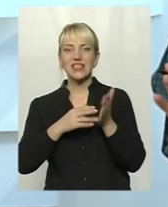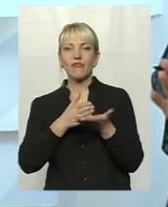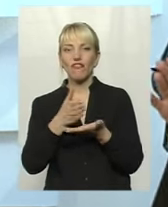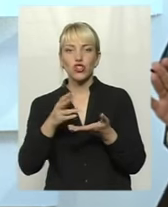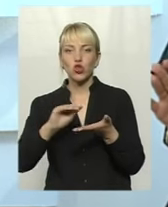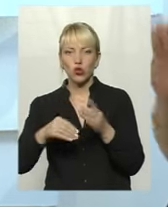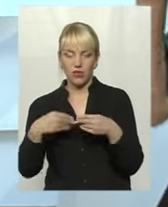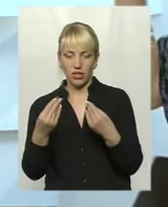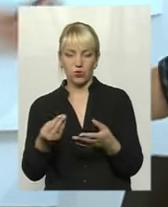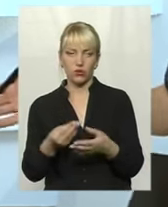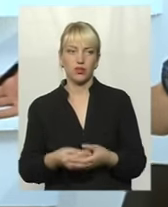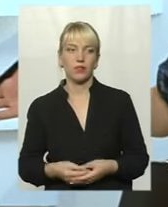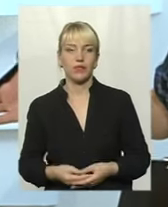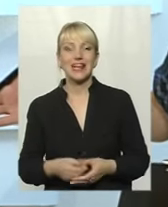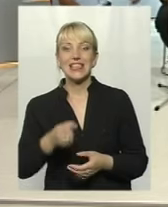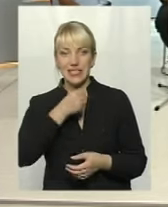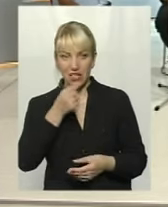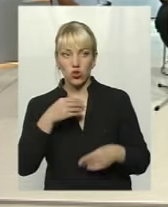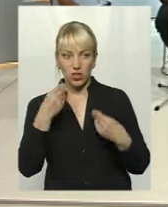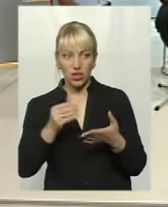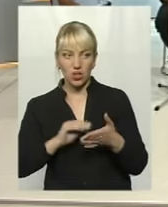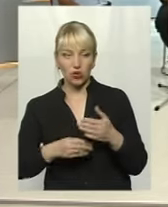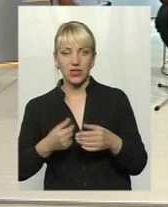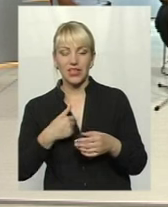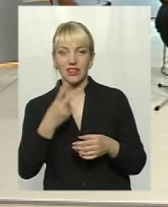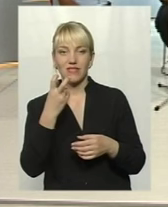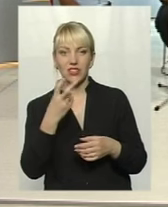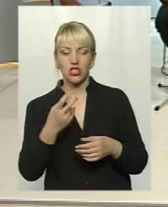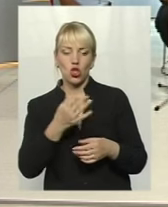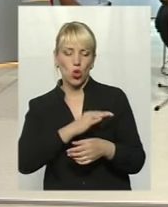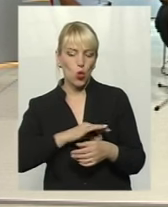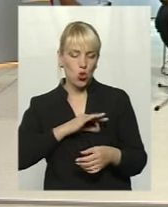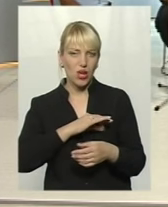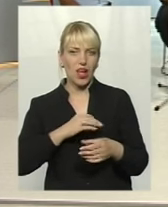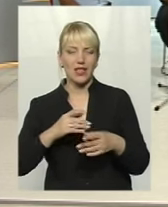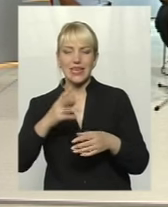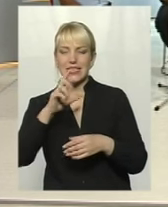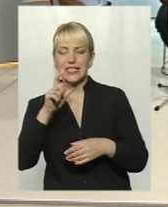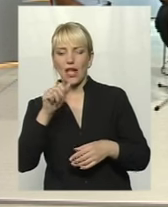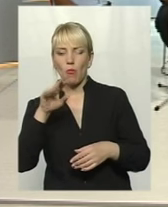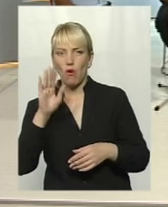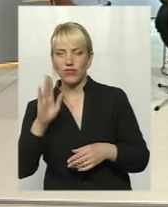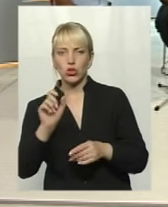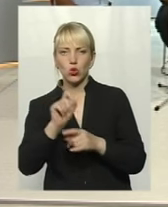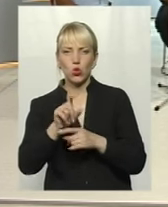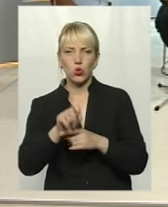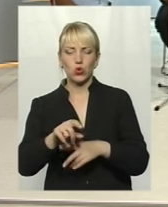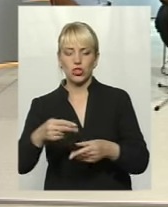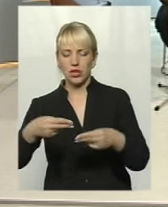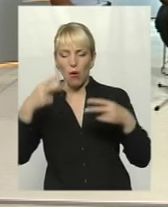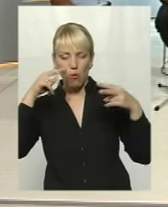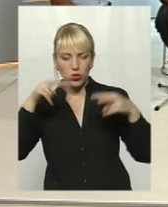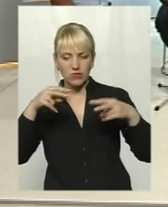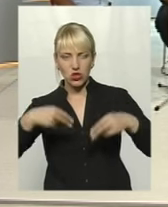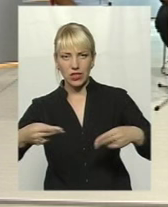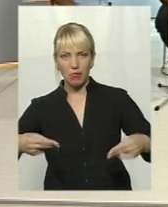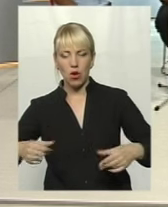питань, без питань. Староста видає їх чи ні? Я зараз даю здійснюю нотаріальні дії, заповідки, доручення, посвідчення підписів на заявку,